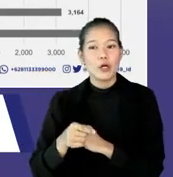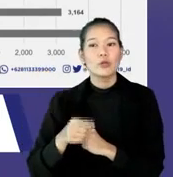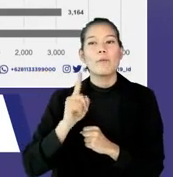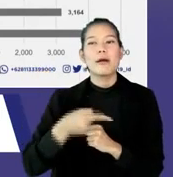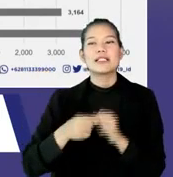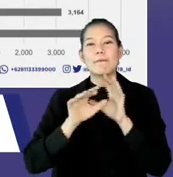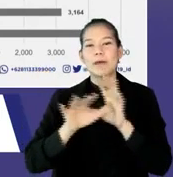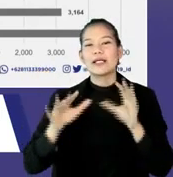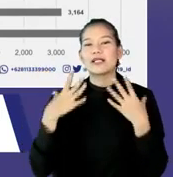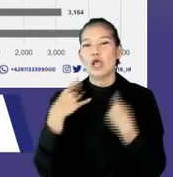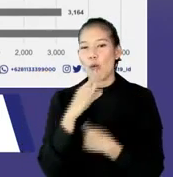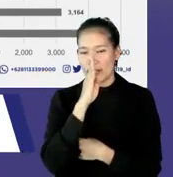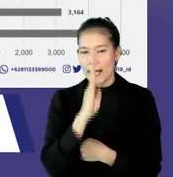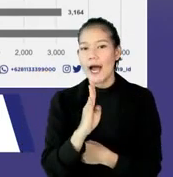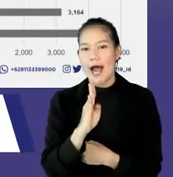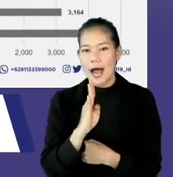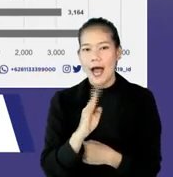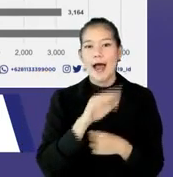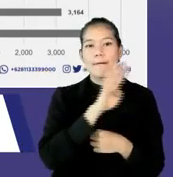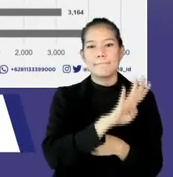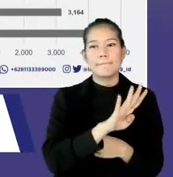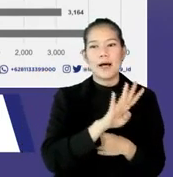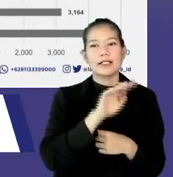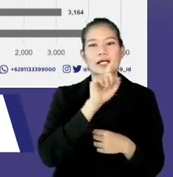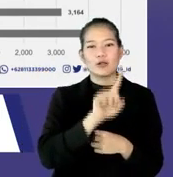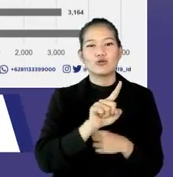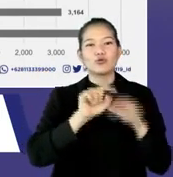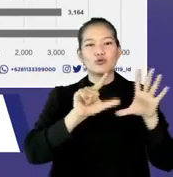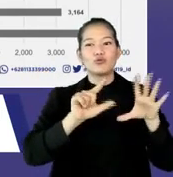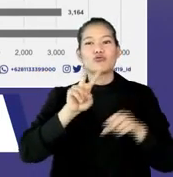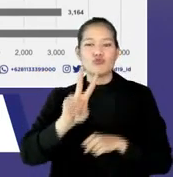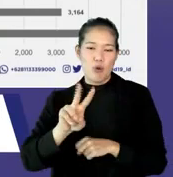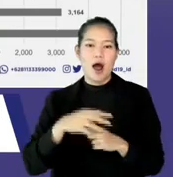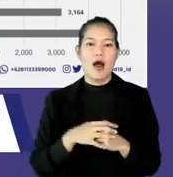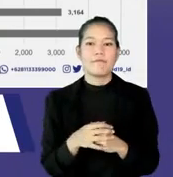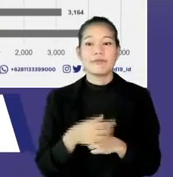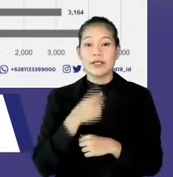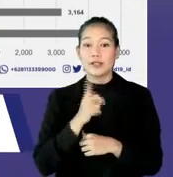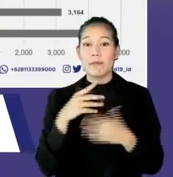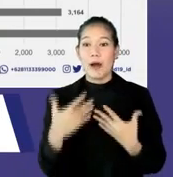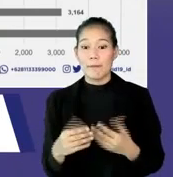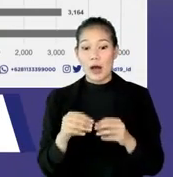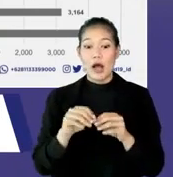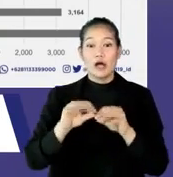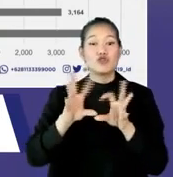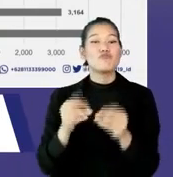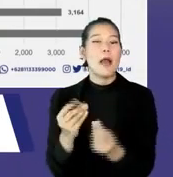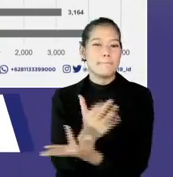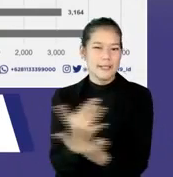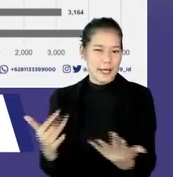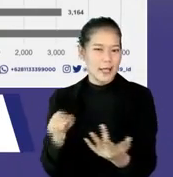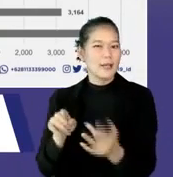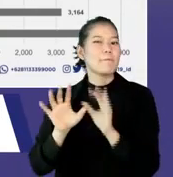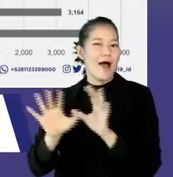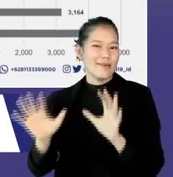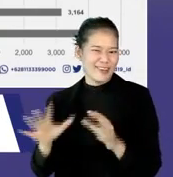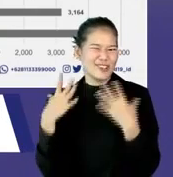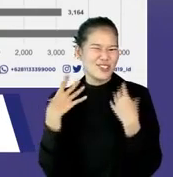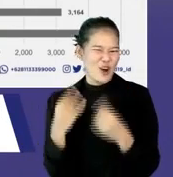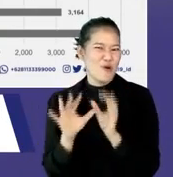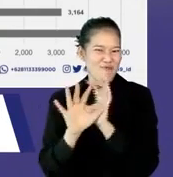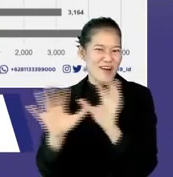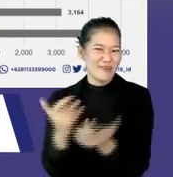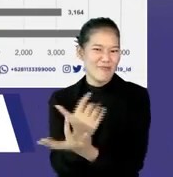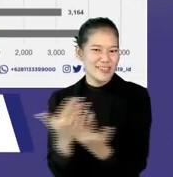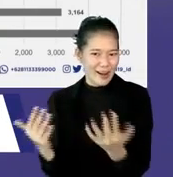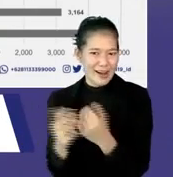masih didominasi dari Jawa Tengah di angka 4.172. Dikarenakan juga secara jumlah penduduk ya. Jangan kita lupa di Pulau Jawa ini paling